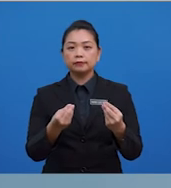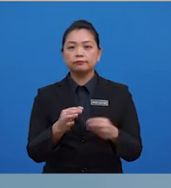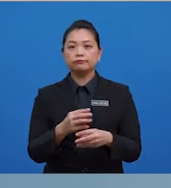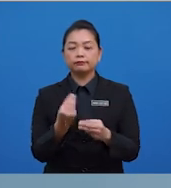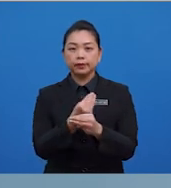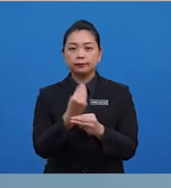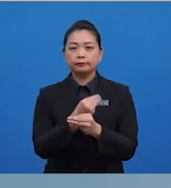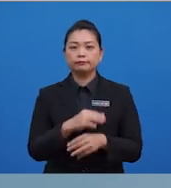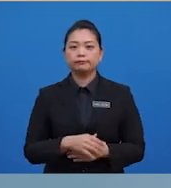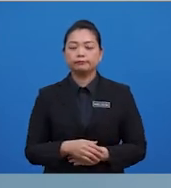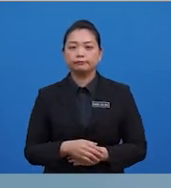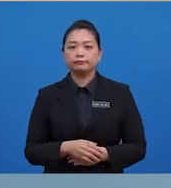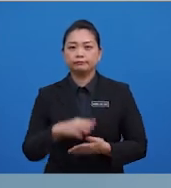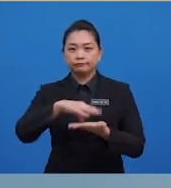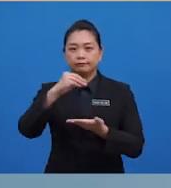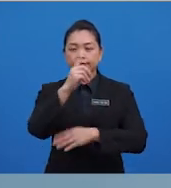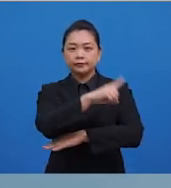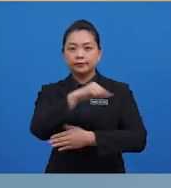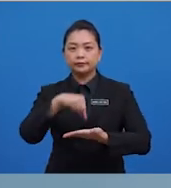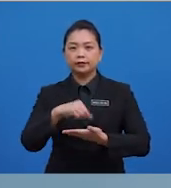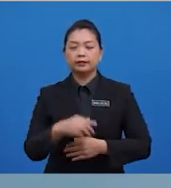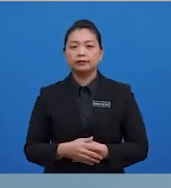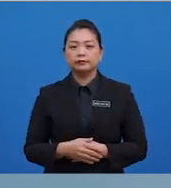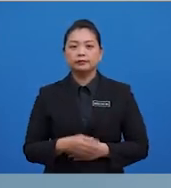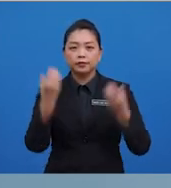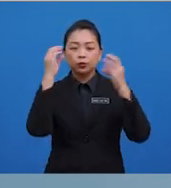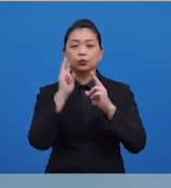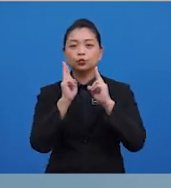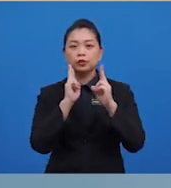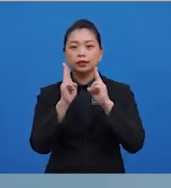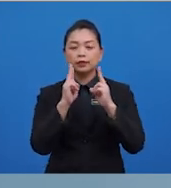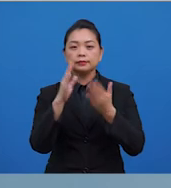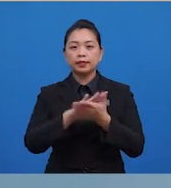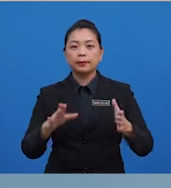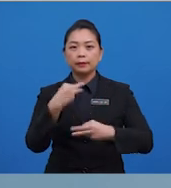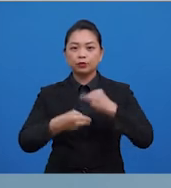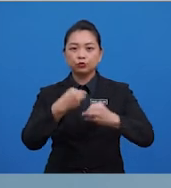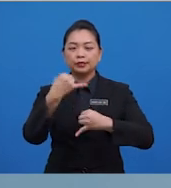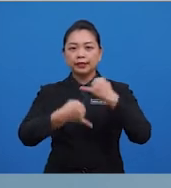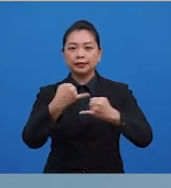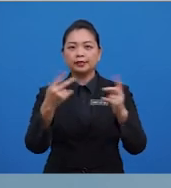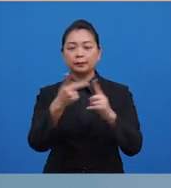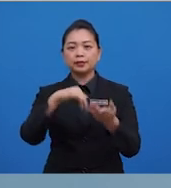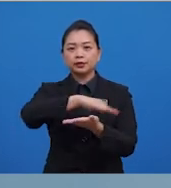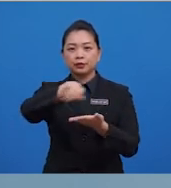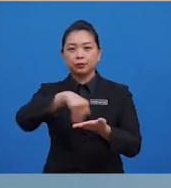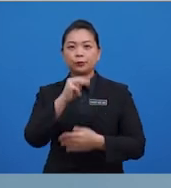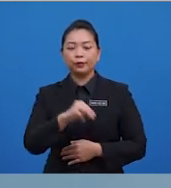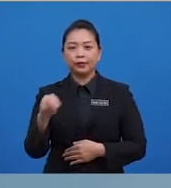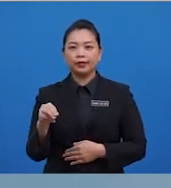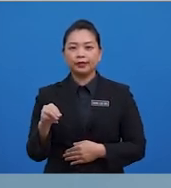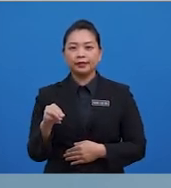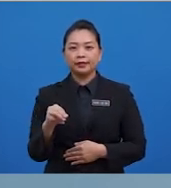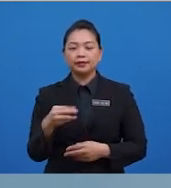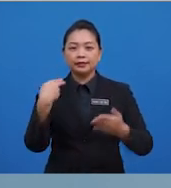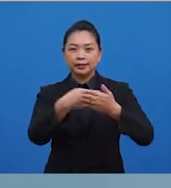kandungan pembelajaran hari ini. Cikgu Gan ucapkan selamat maju jaya kepada semua